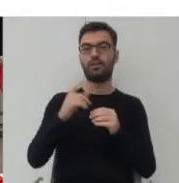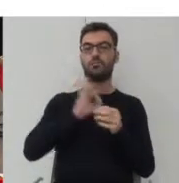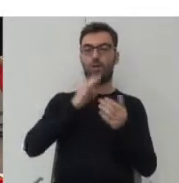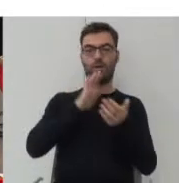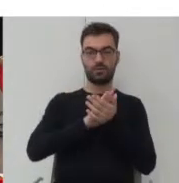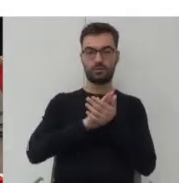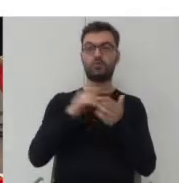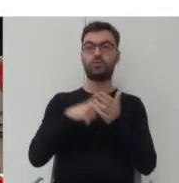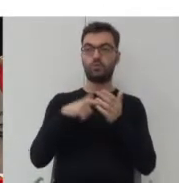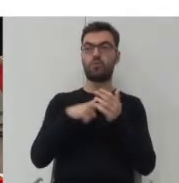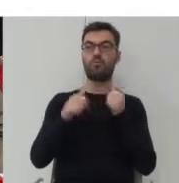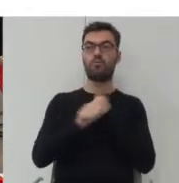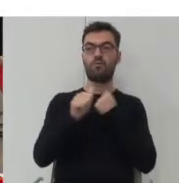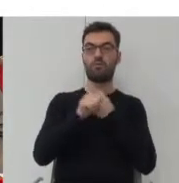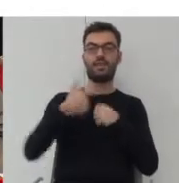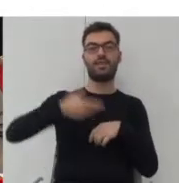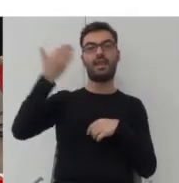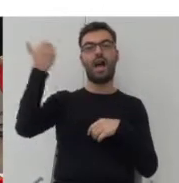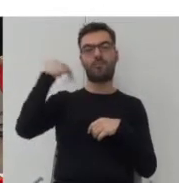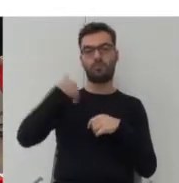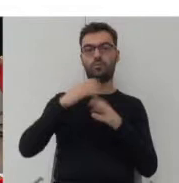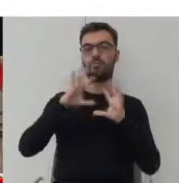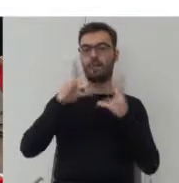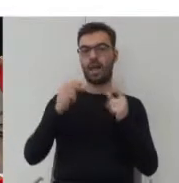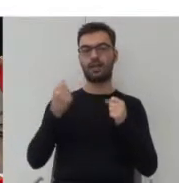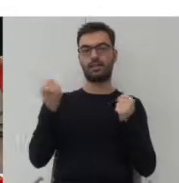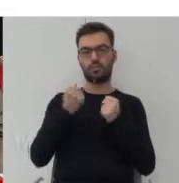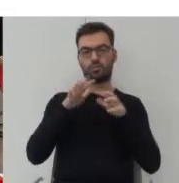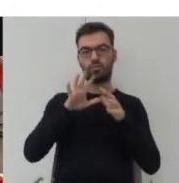przyczyna, dzięki której mieliśmy kiedyś wspaniałe, gęste miasta.